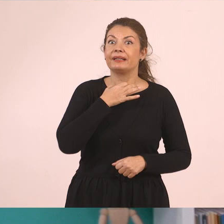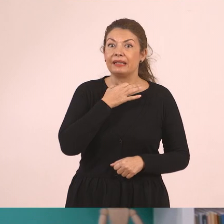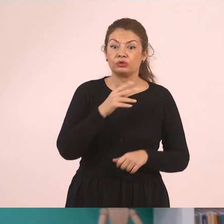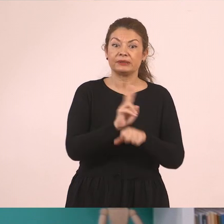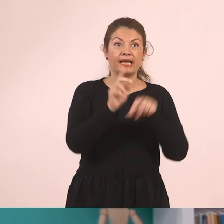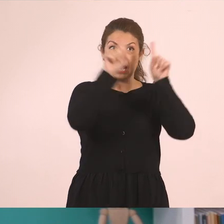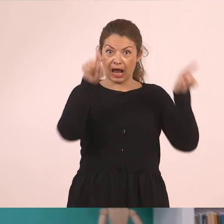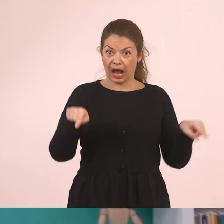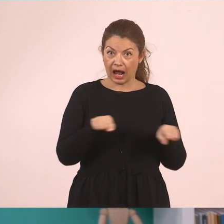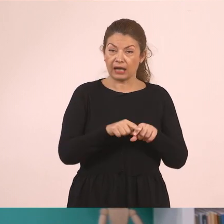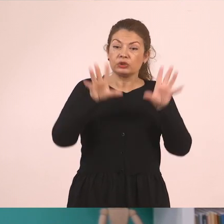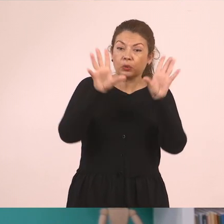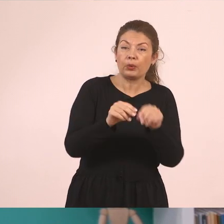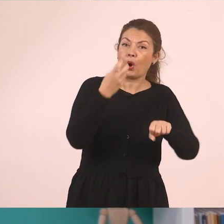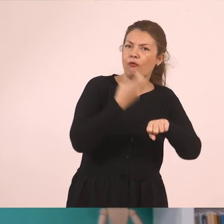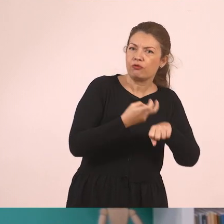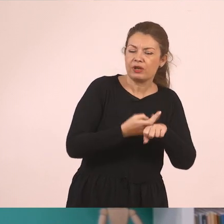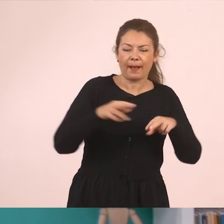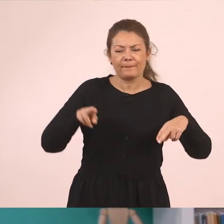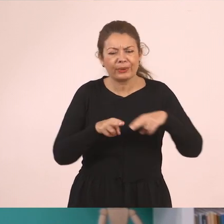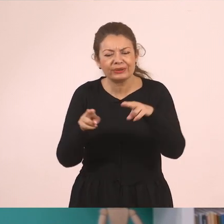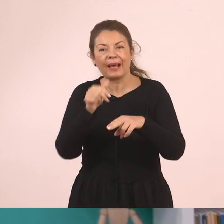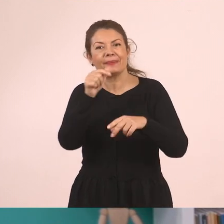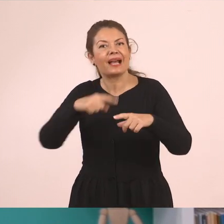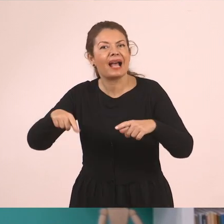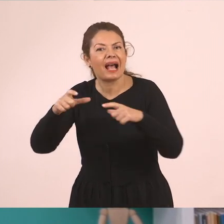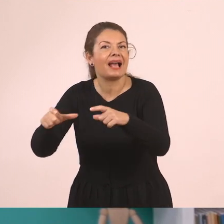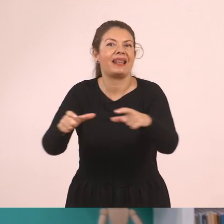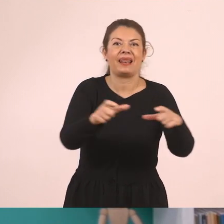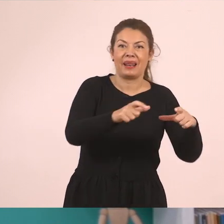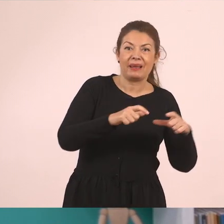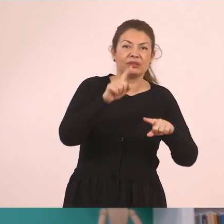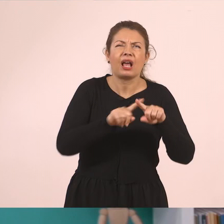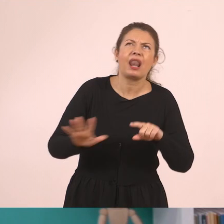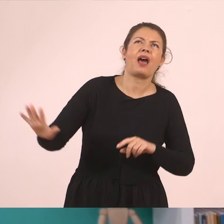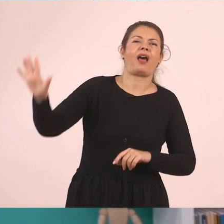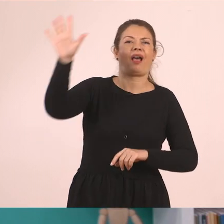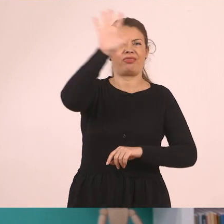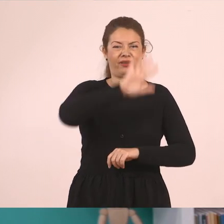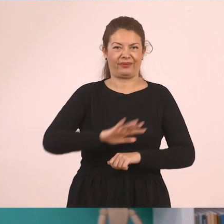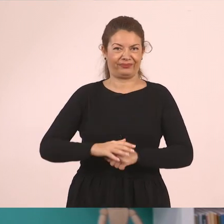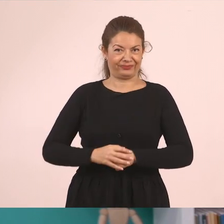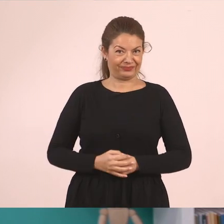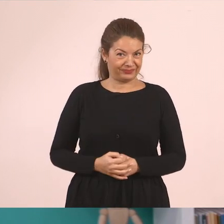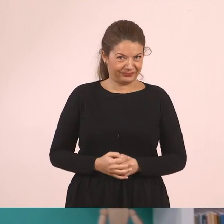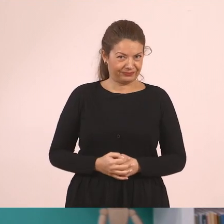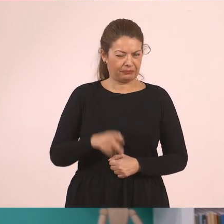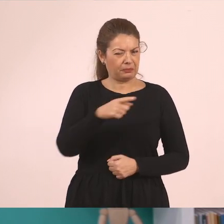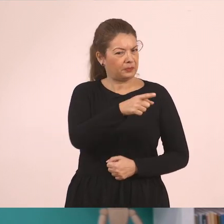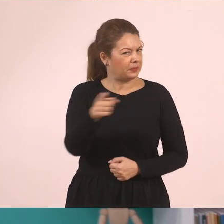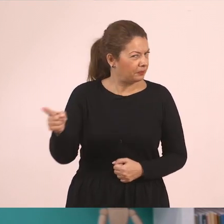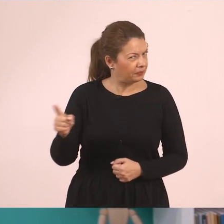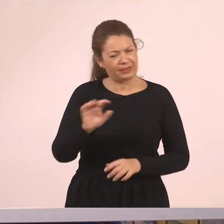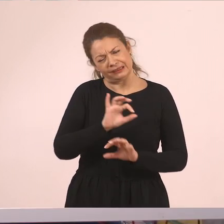χάρτη της Ελλάδας και ετοιμαζόμαστε για το ταξίδι στα ποτάμια και τις λίμνες της Ελλάδας. Είμαι σίγουρη ότι